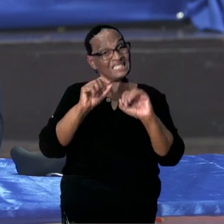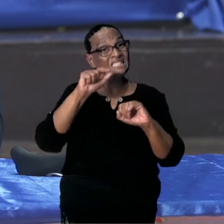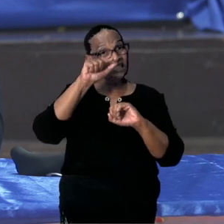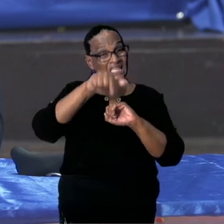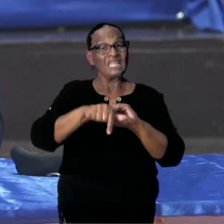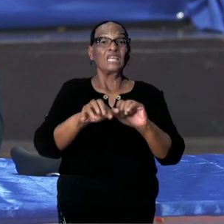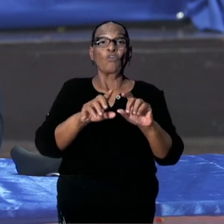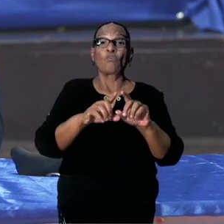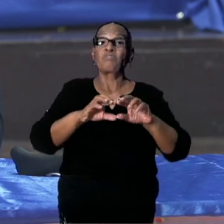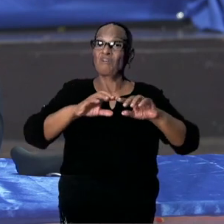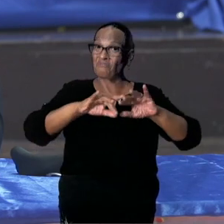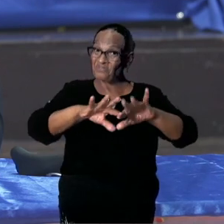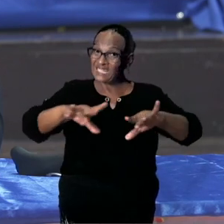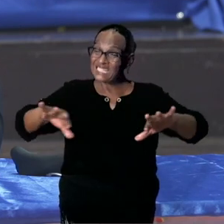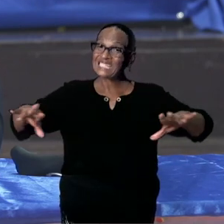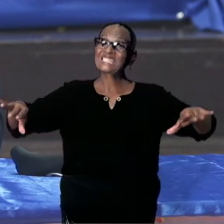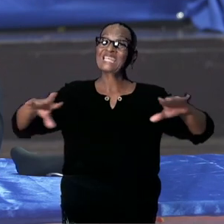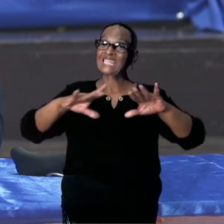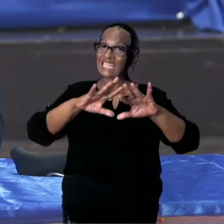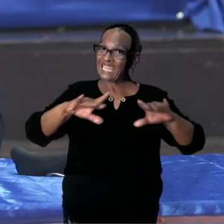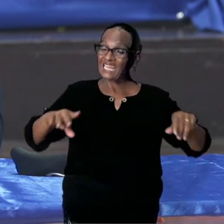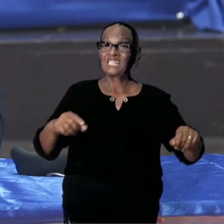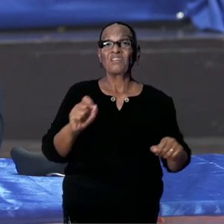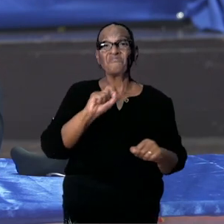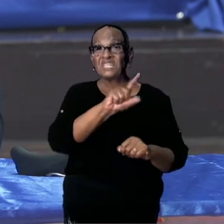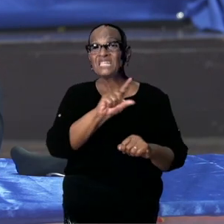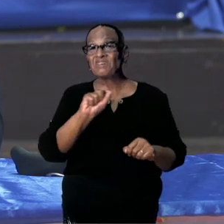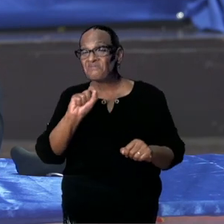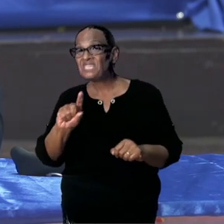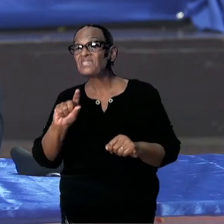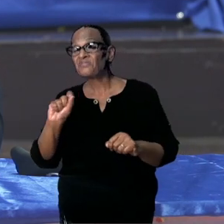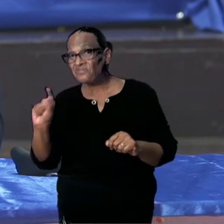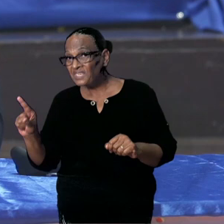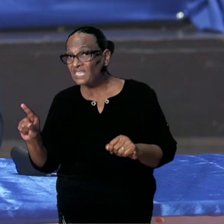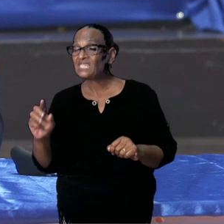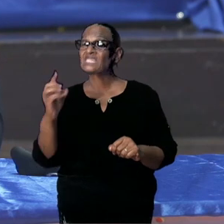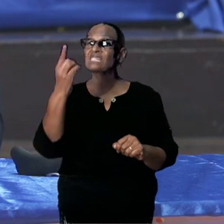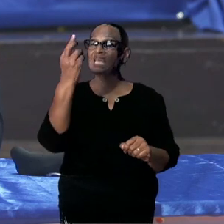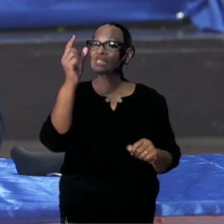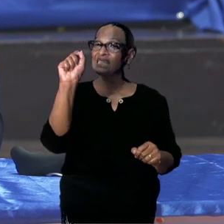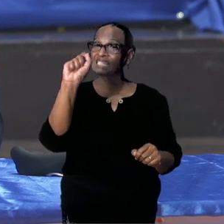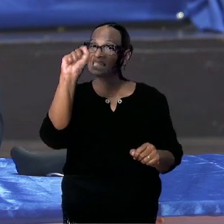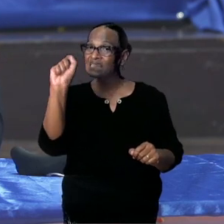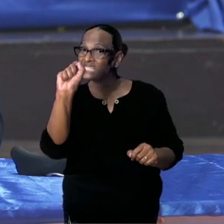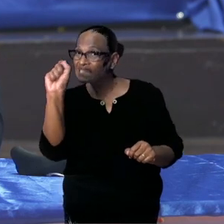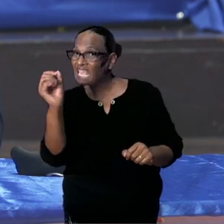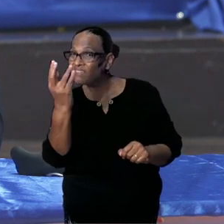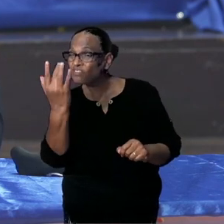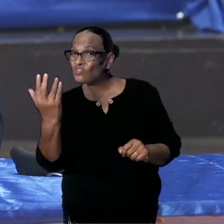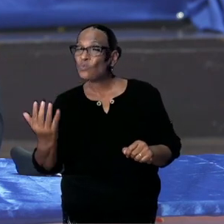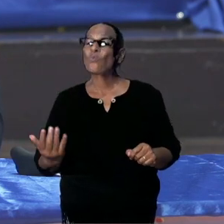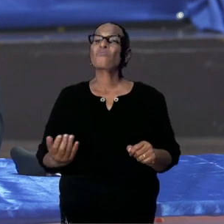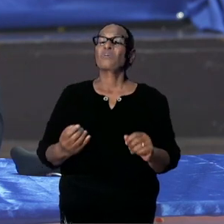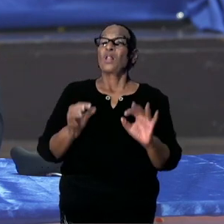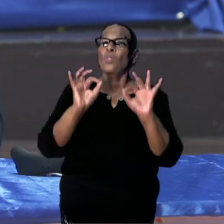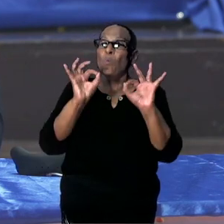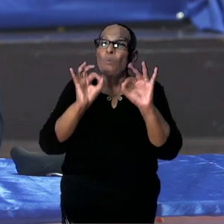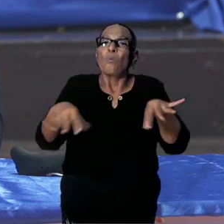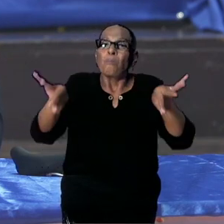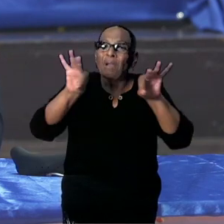Over de verschillende trials. En de verschillende cijfers. Hoe effectief zijn die zaken.